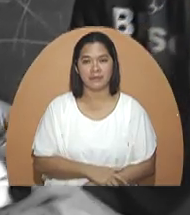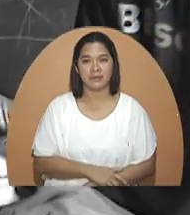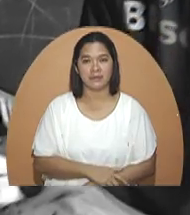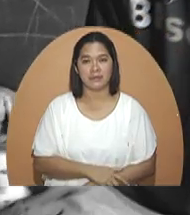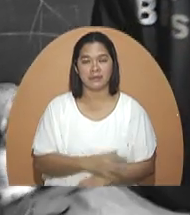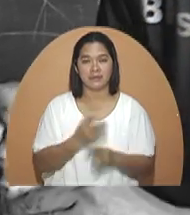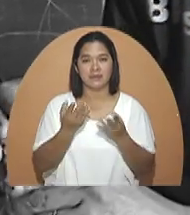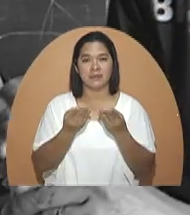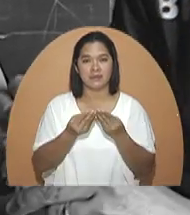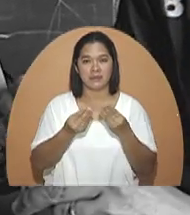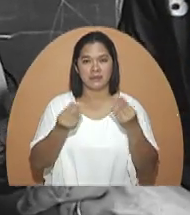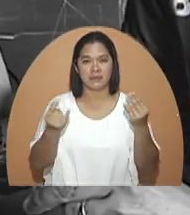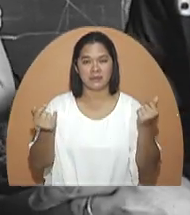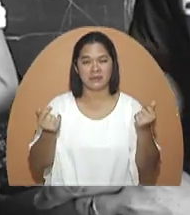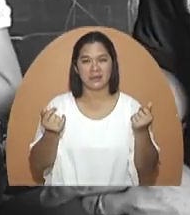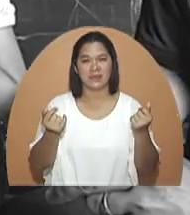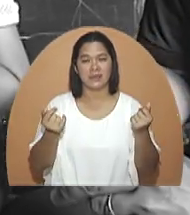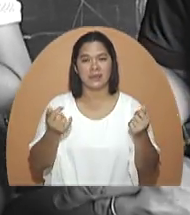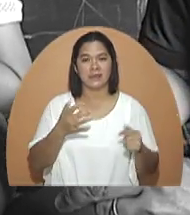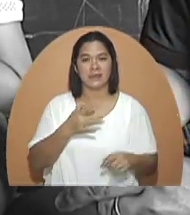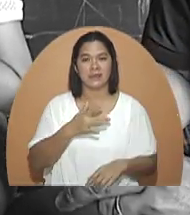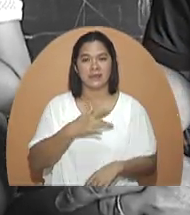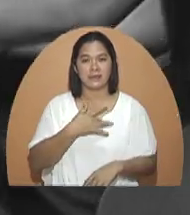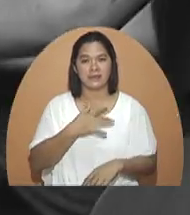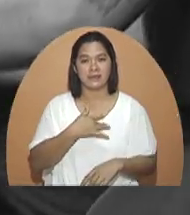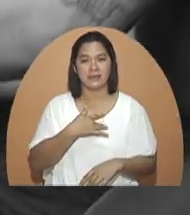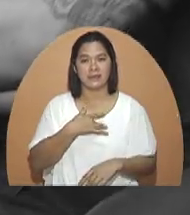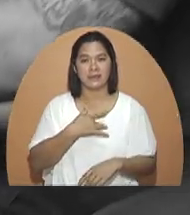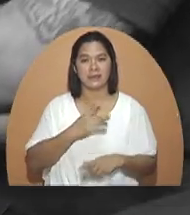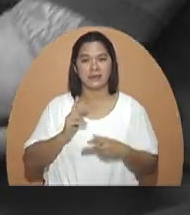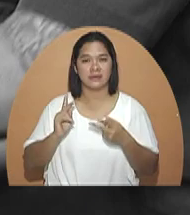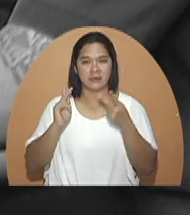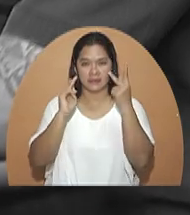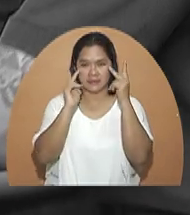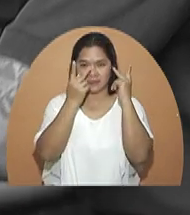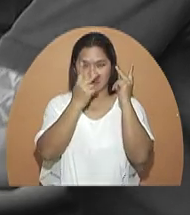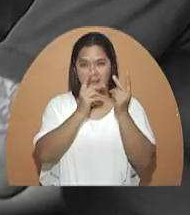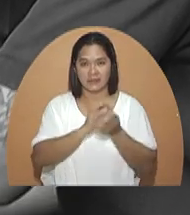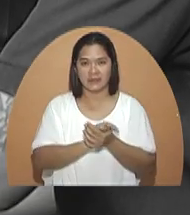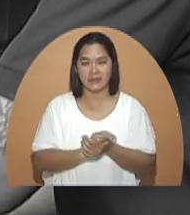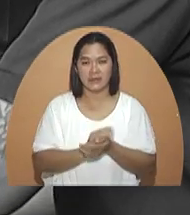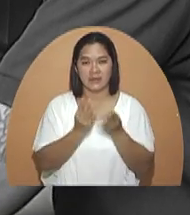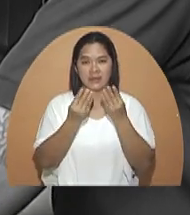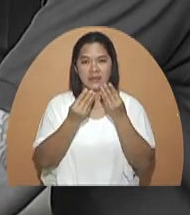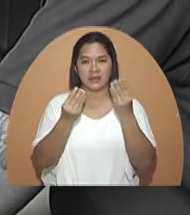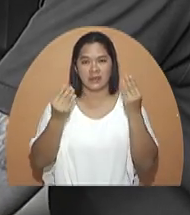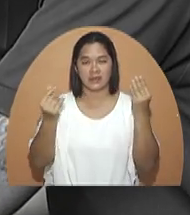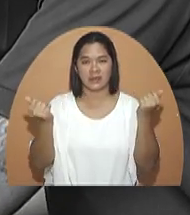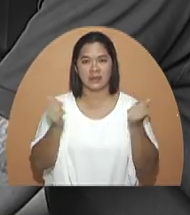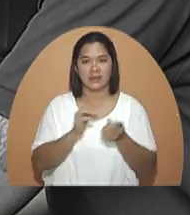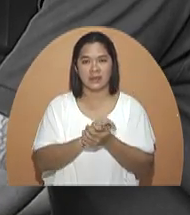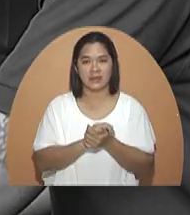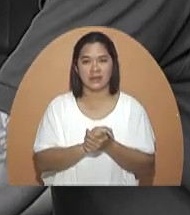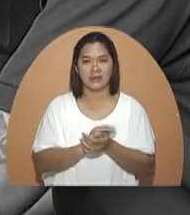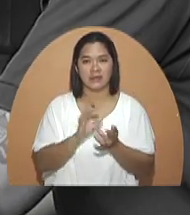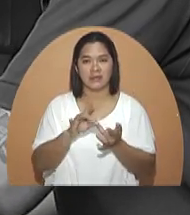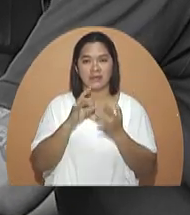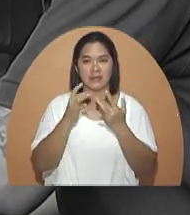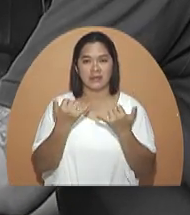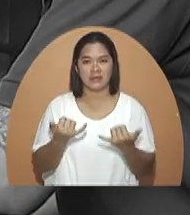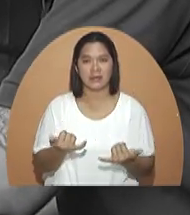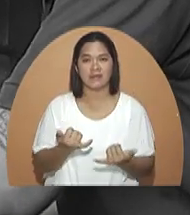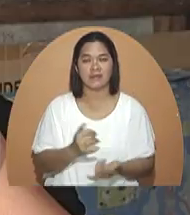para manunasan po yung sakit niya at gumaling na rin po siya ano na po